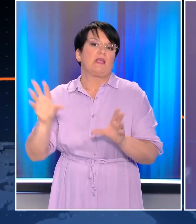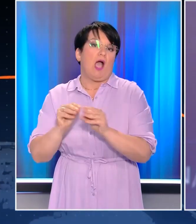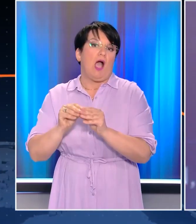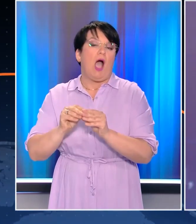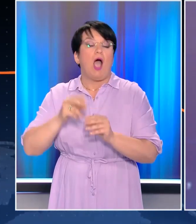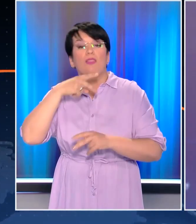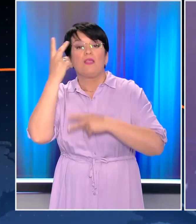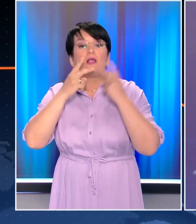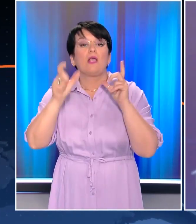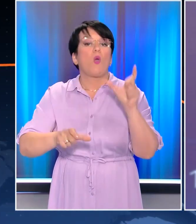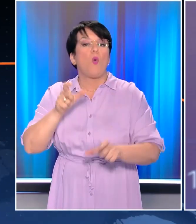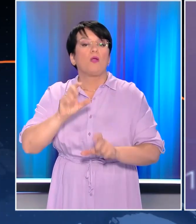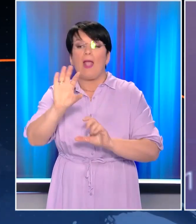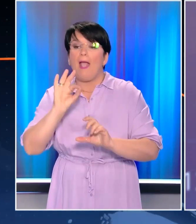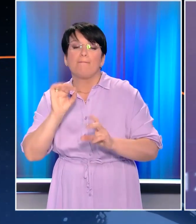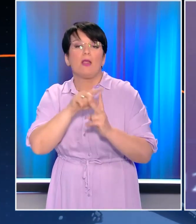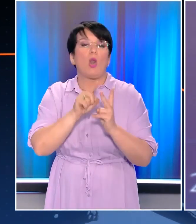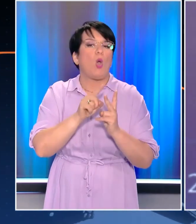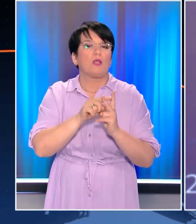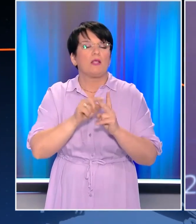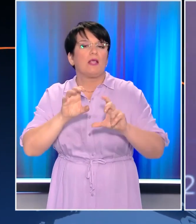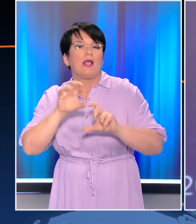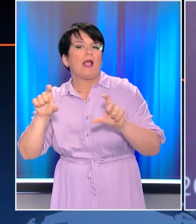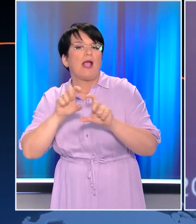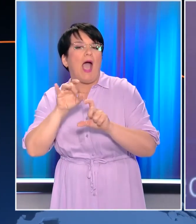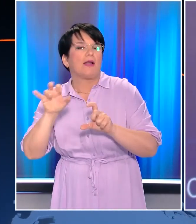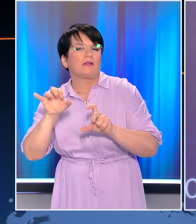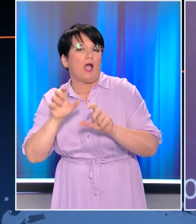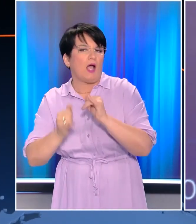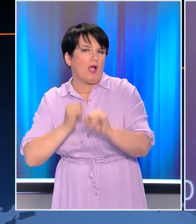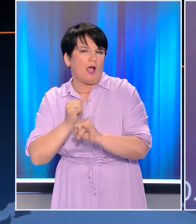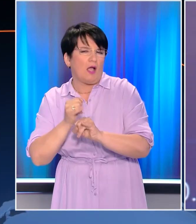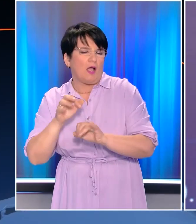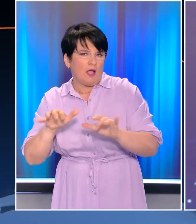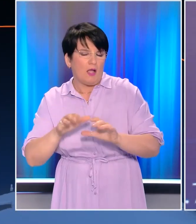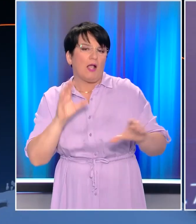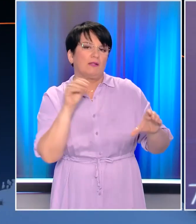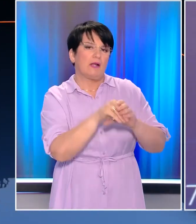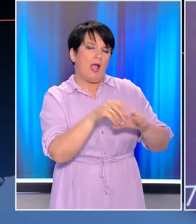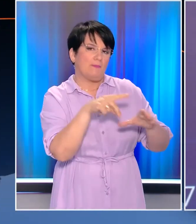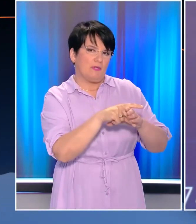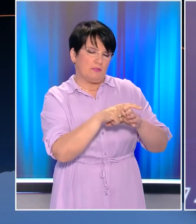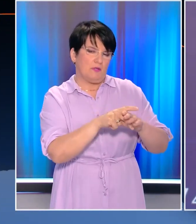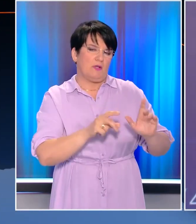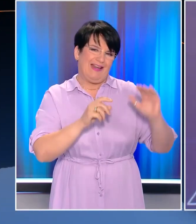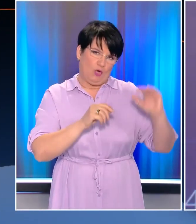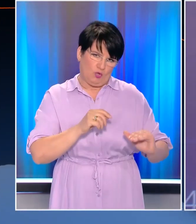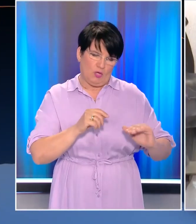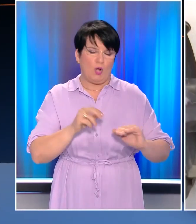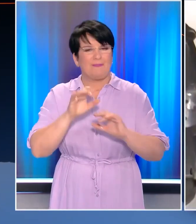όμως οι δικαιούχοι επιλέξουν την ψηφιακή κάρτα του Fuel Pass και όχι την απευθείας κατάθεση στο λογαριασμό τους.